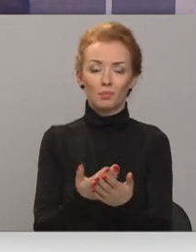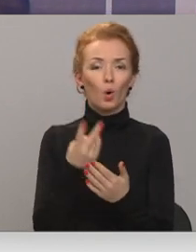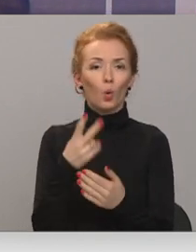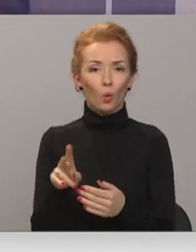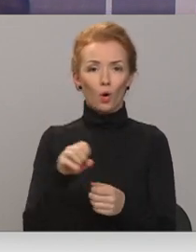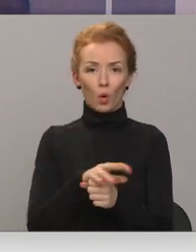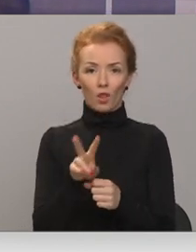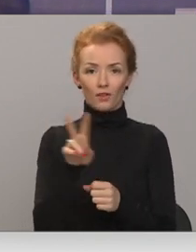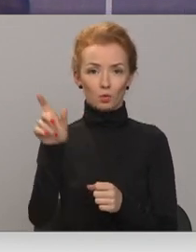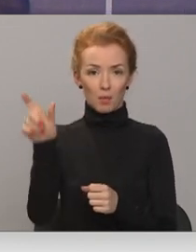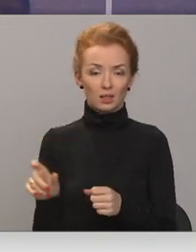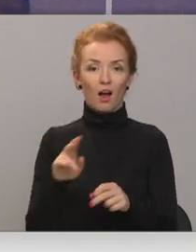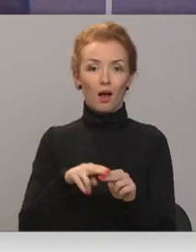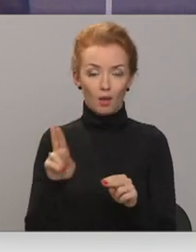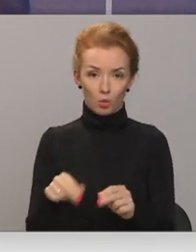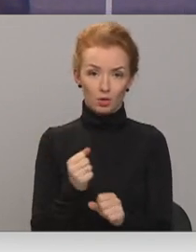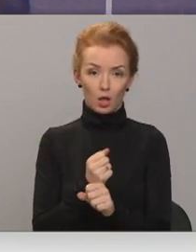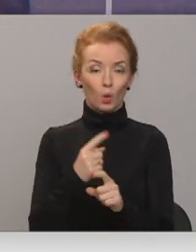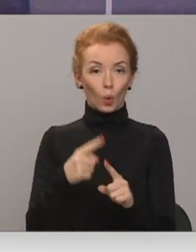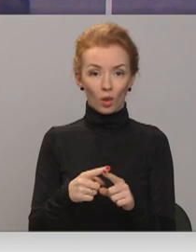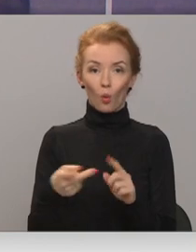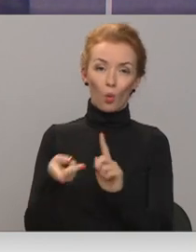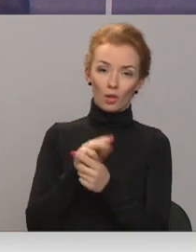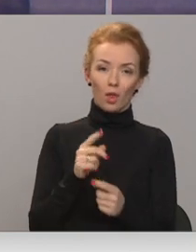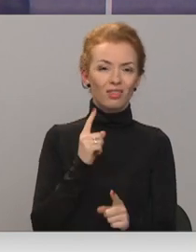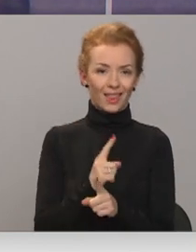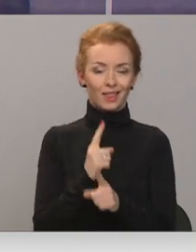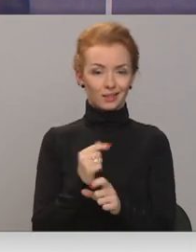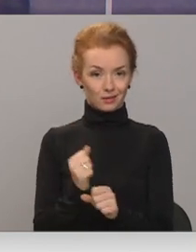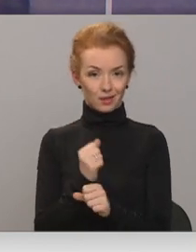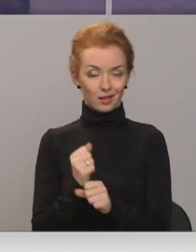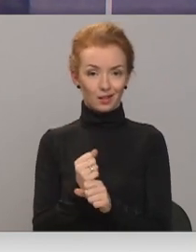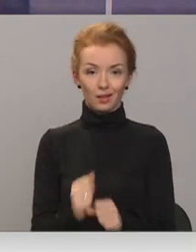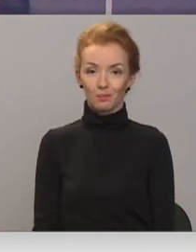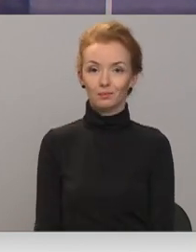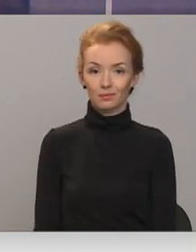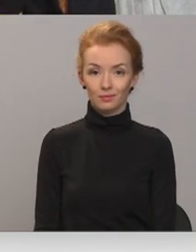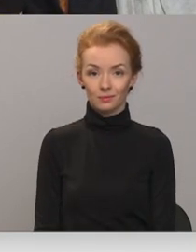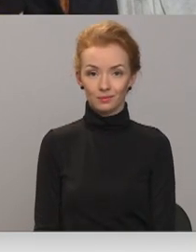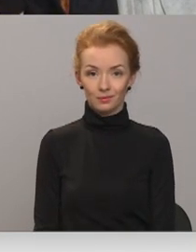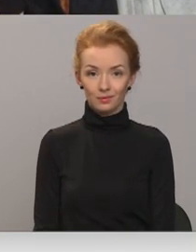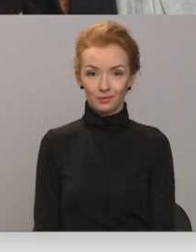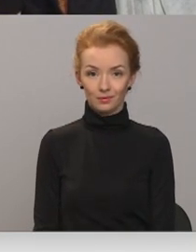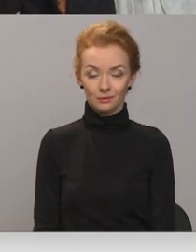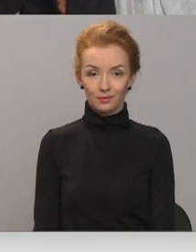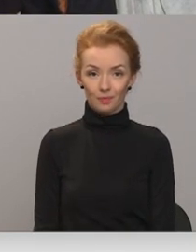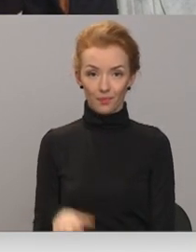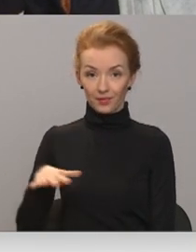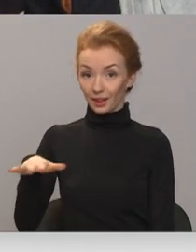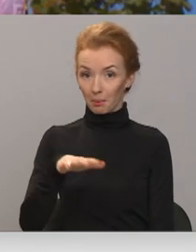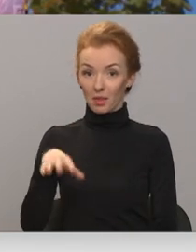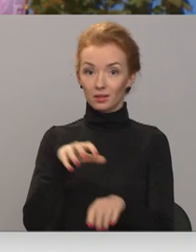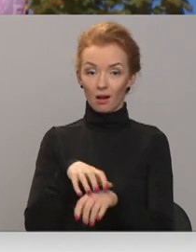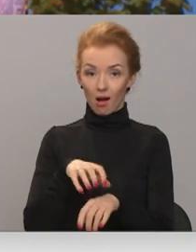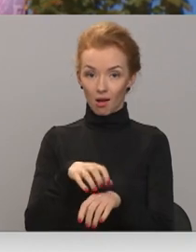covid pacients drīkst darīt un ko nekādā gadījumā darīt nevajadzētu. Turpināja kīnce. Ģimenes